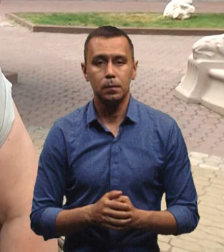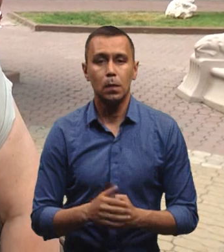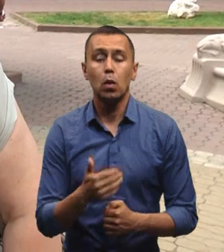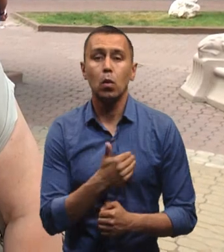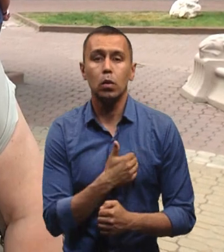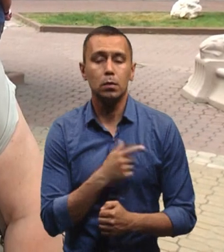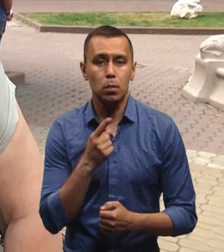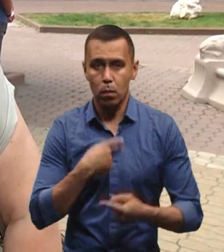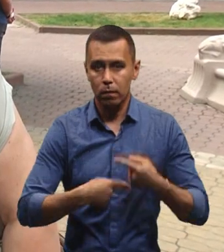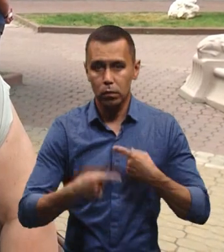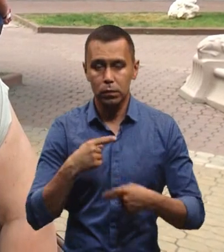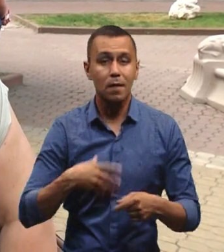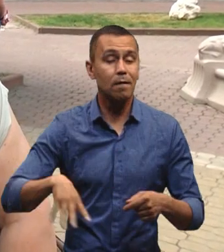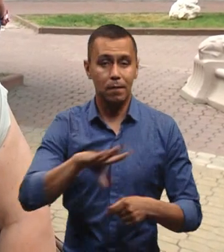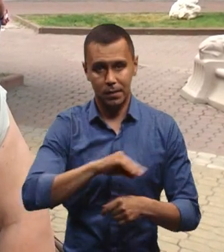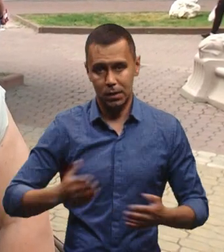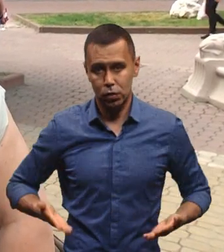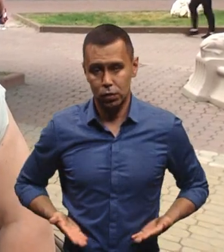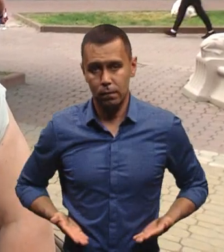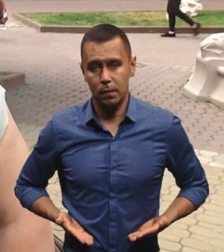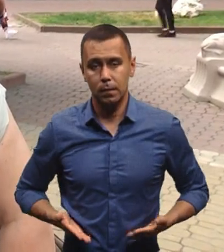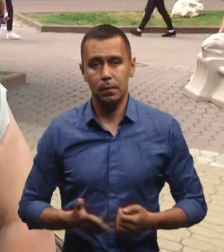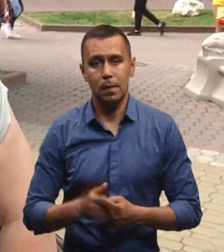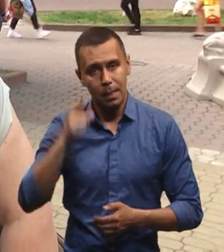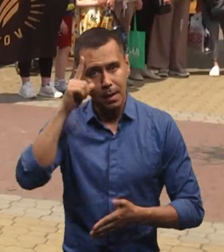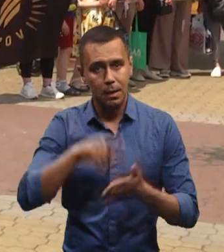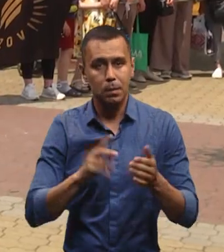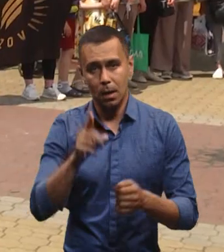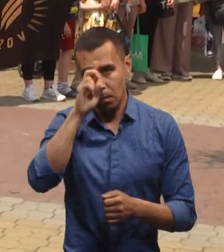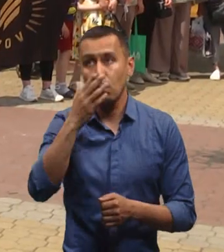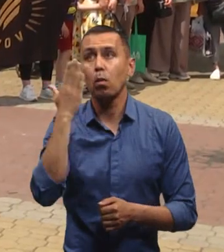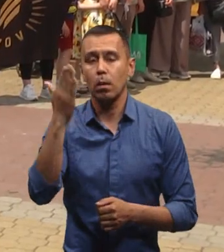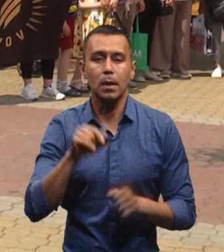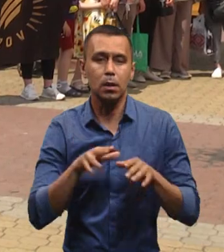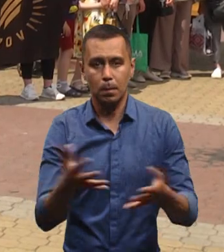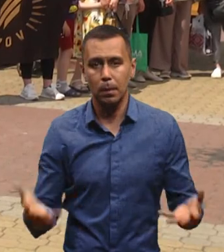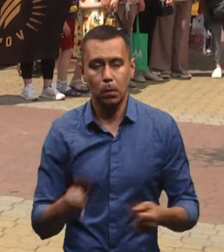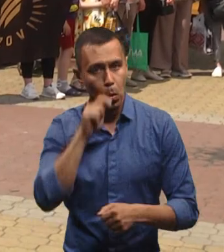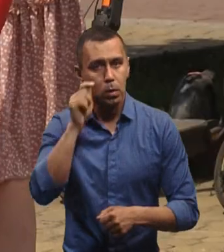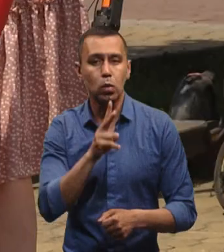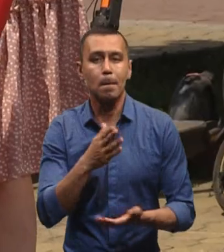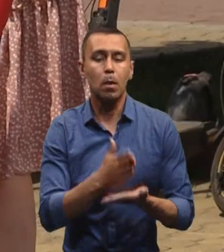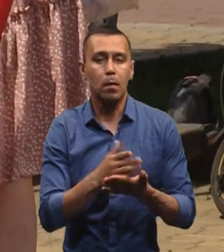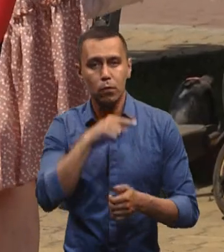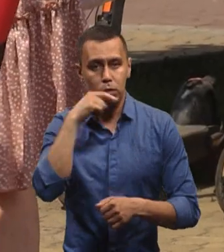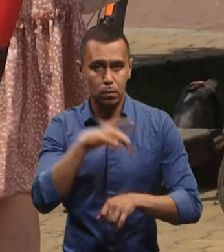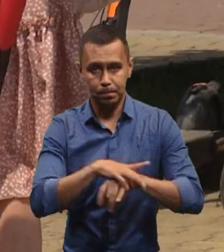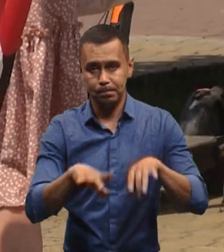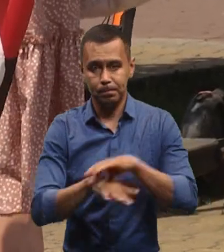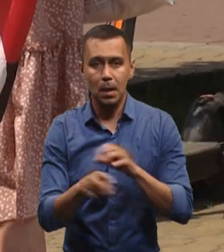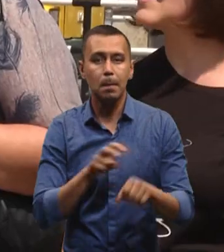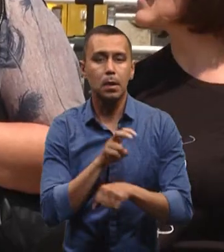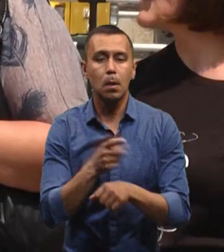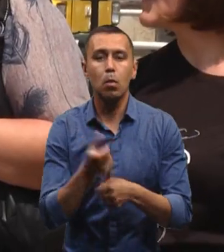хочемо, щоб повернулися всі живі, і надіємося на Бога. На акцію підтримки українців, які перебувають у російському полоні,